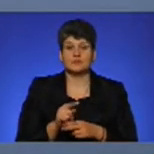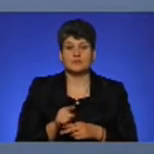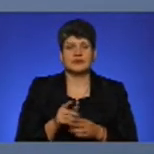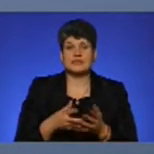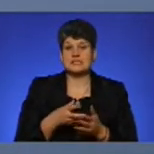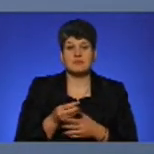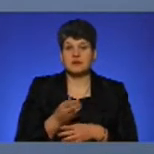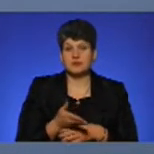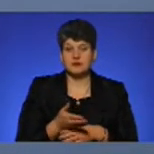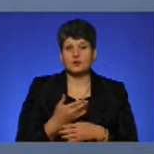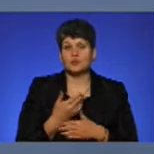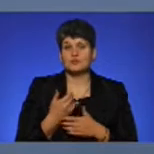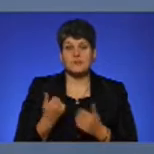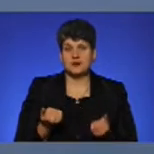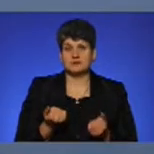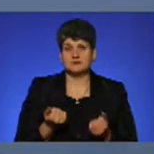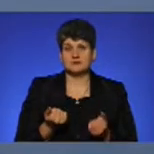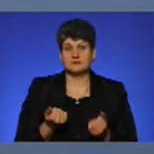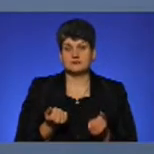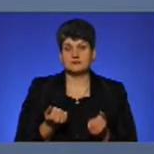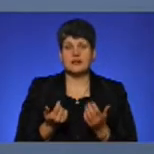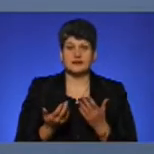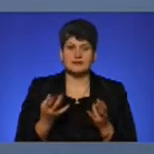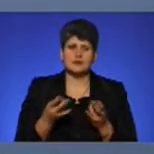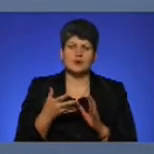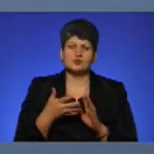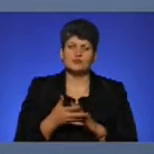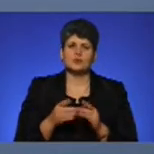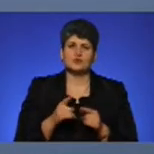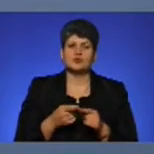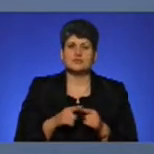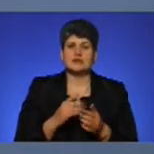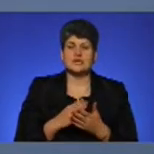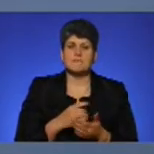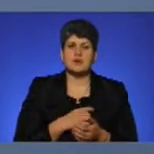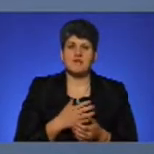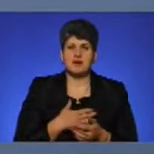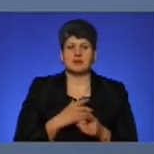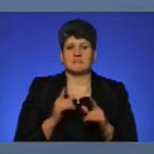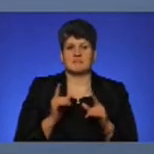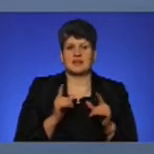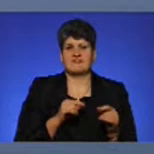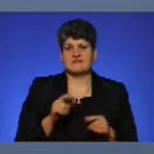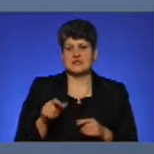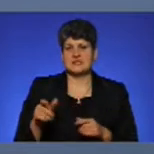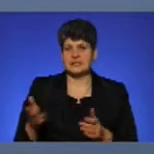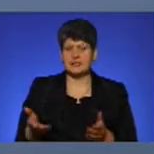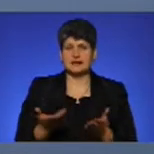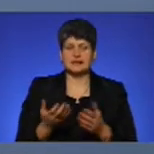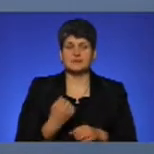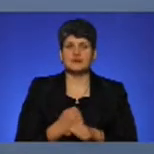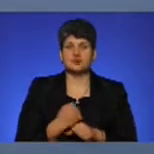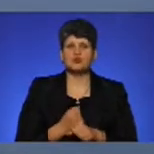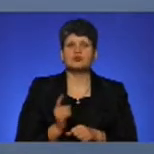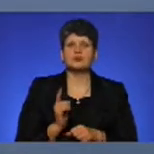заплатили, його немає, але треба розуміти, що це є приватні перевізники, які працюють